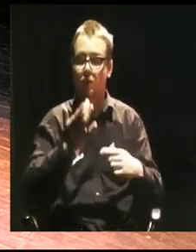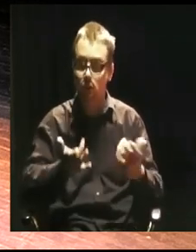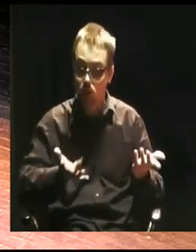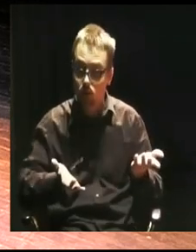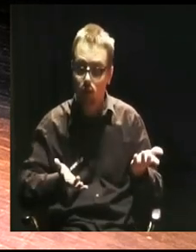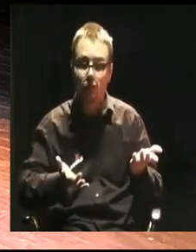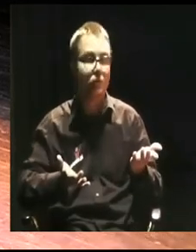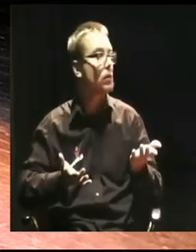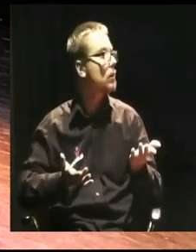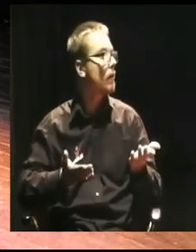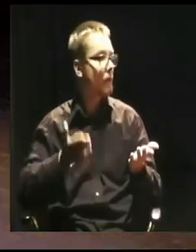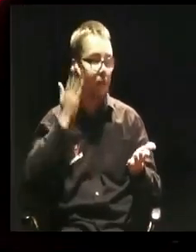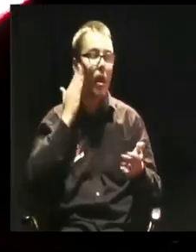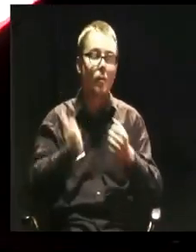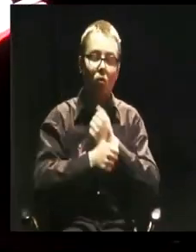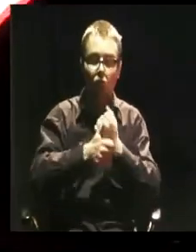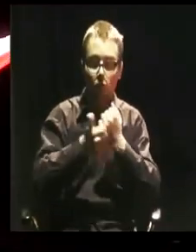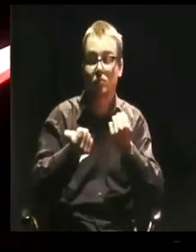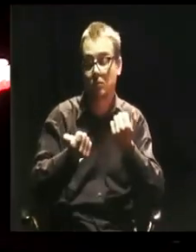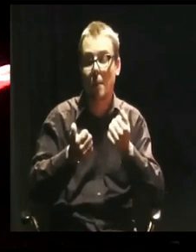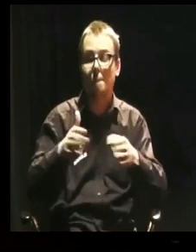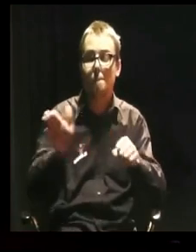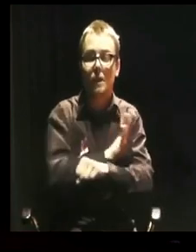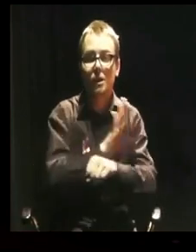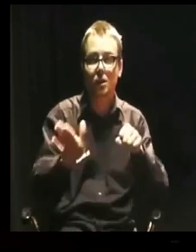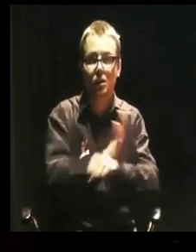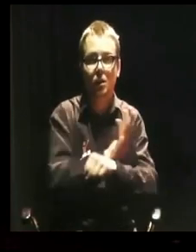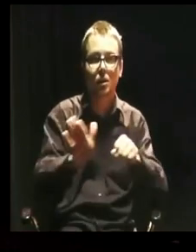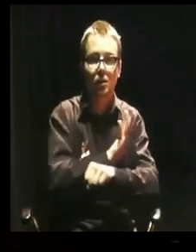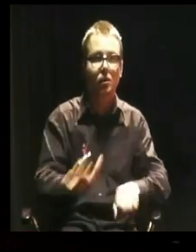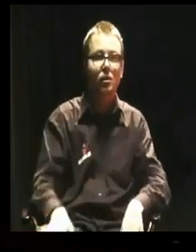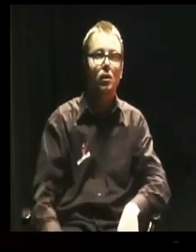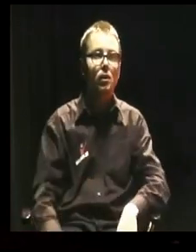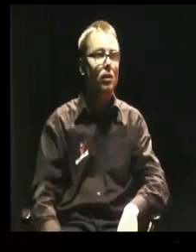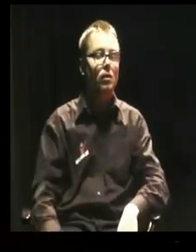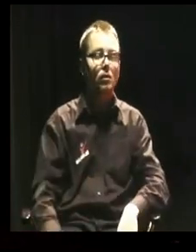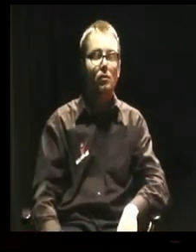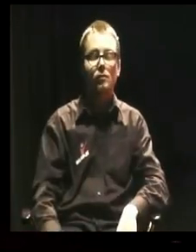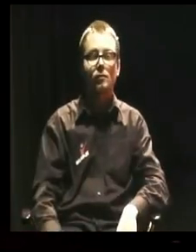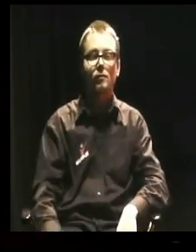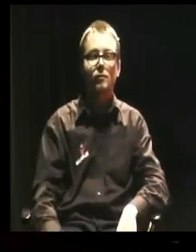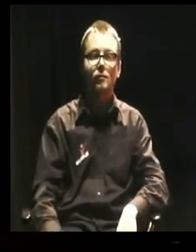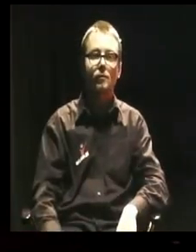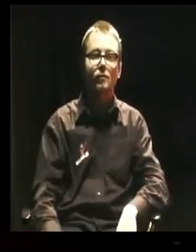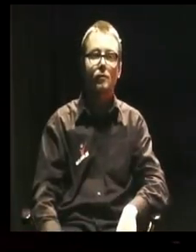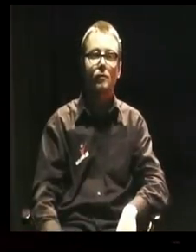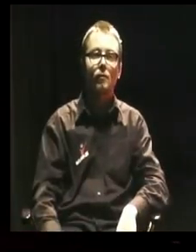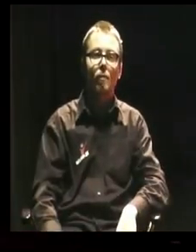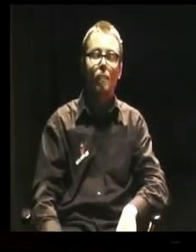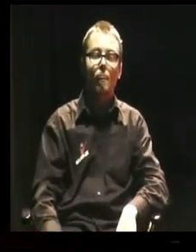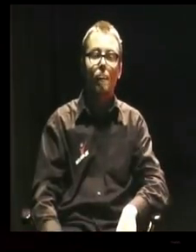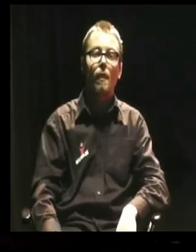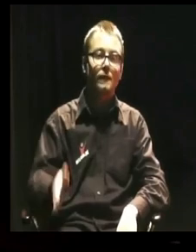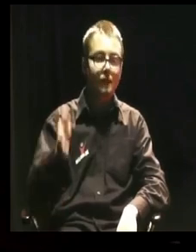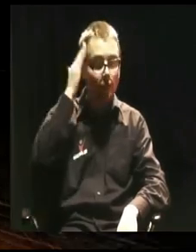o co chodzi. Słuchajcie, idźmy dalej. Biznes. Znając historię, historię gospodarki nawet i to nie taką